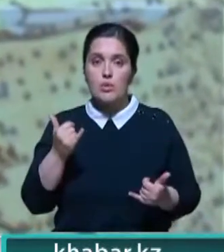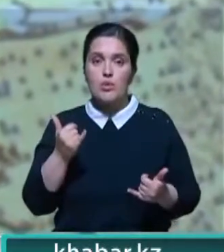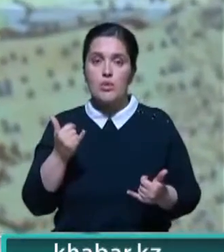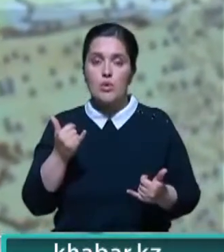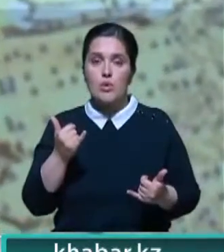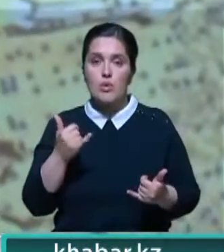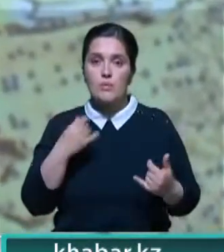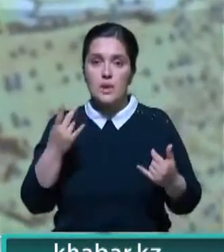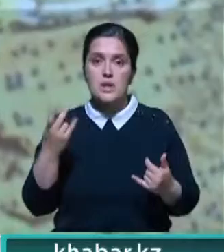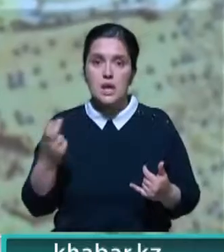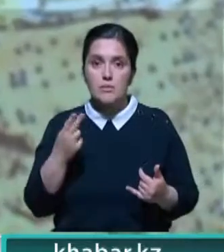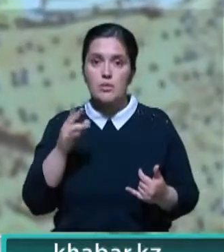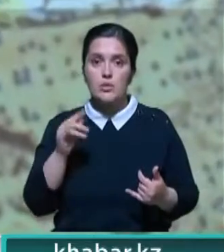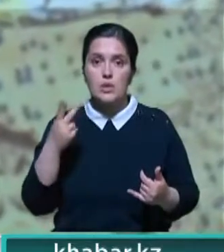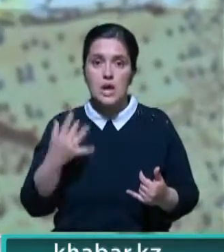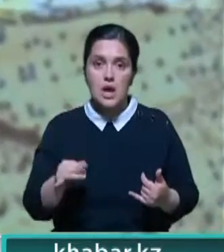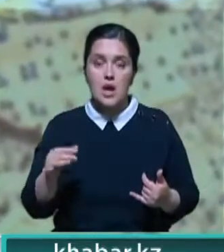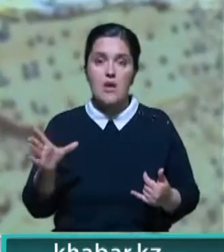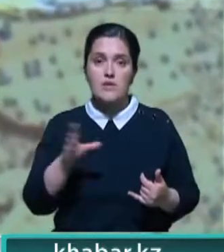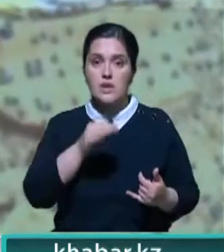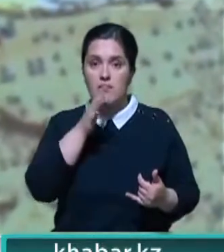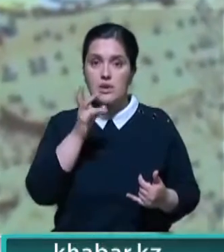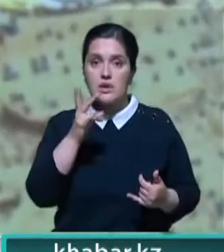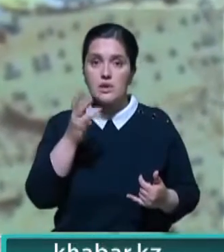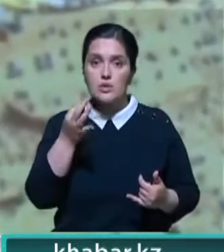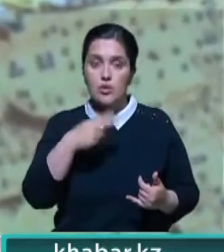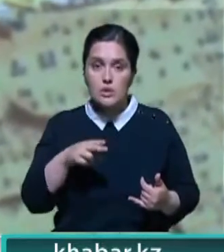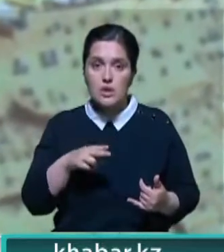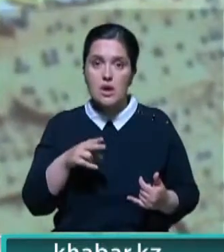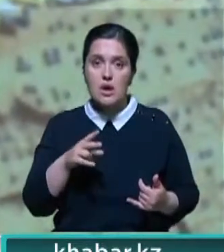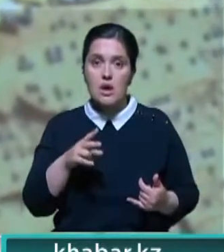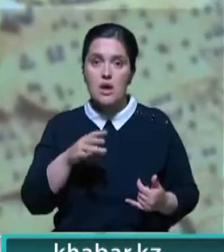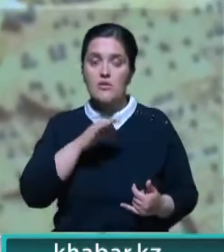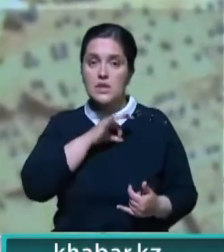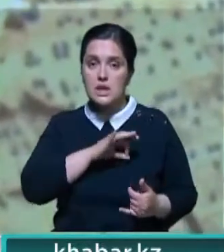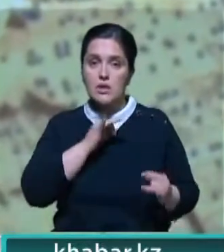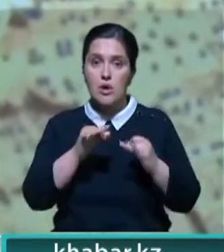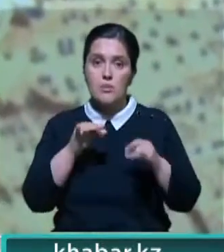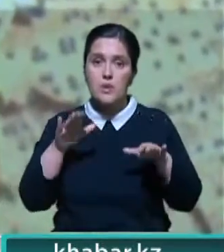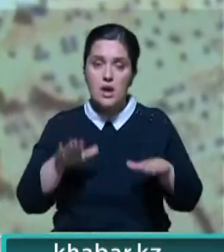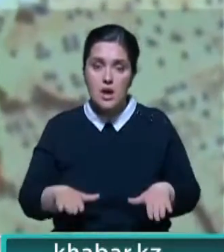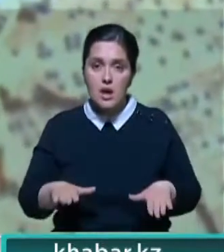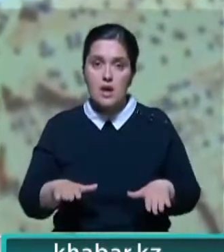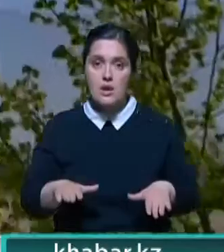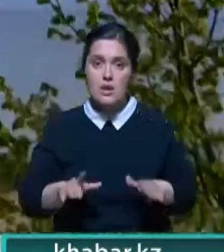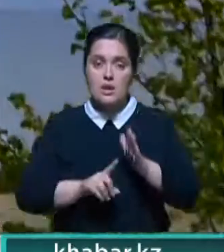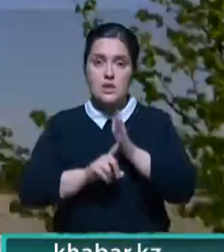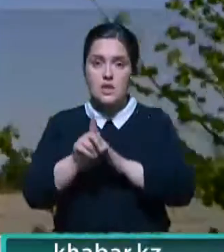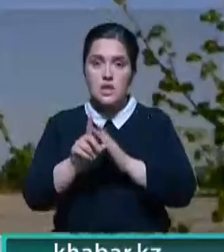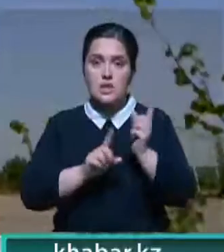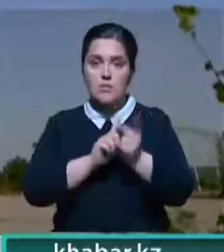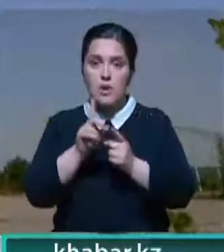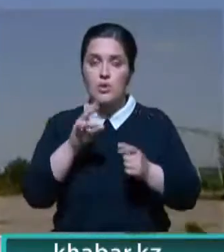уступит место национальному курултаю. Все эти годы НСОД был не только эффективной диалоговой площадкой, с полей которой